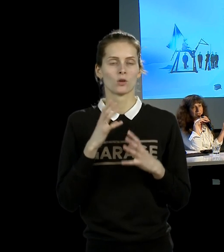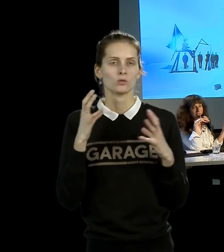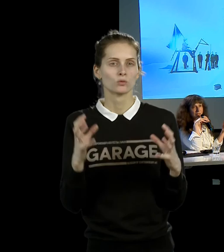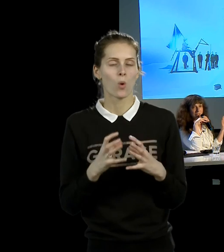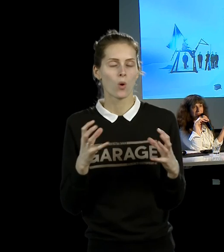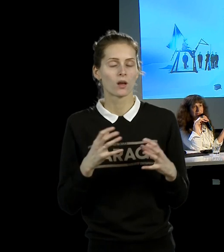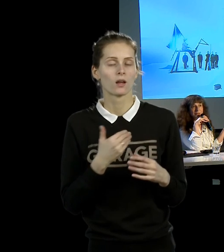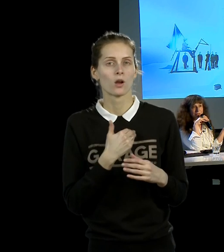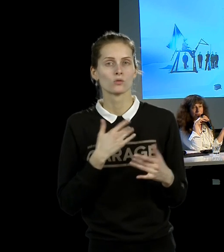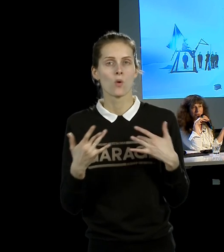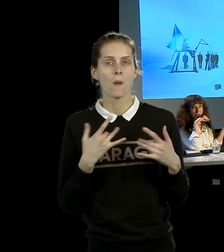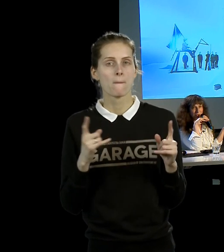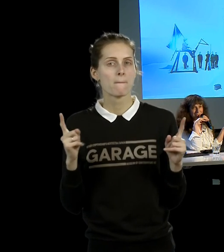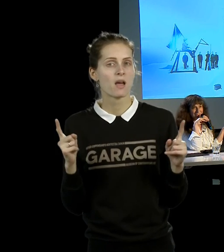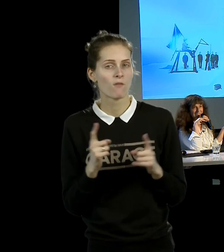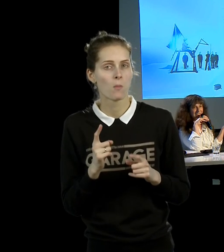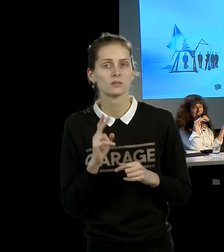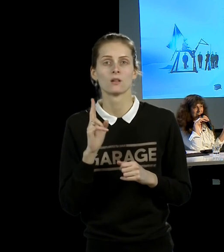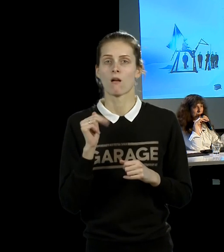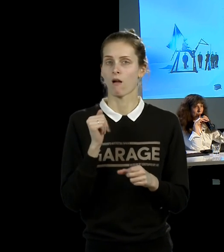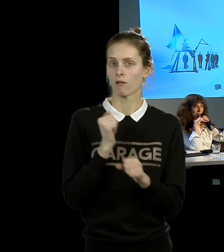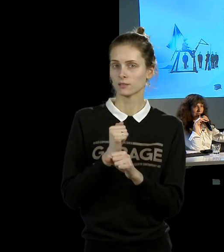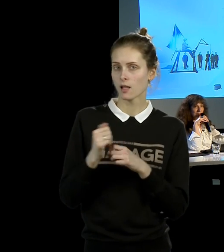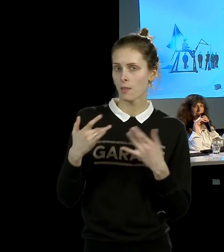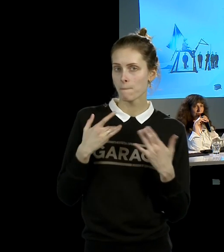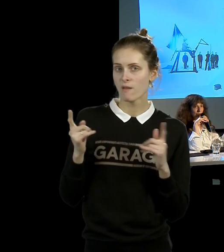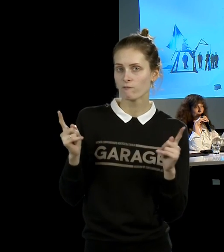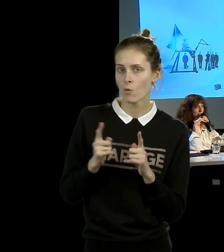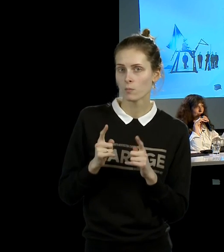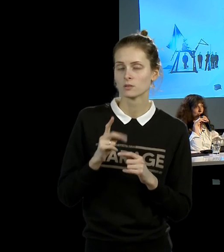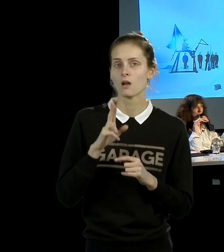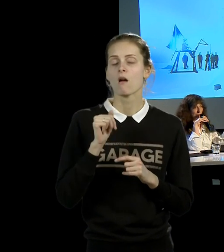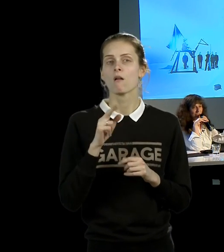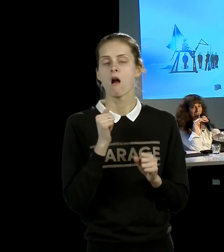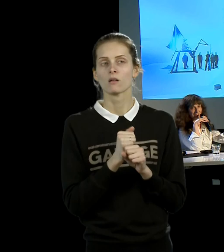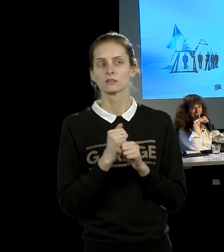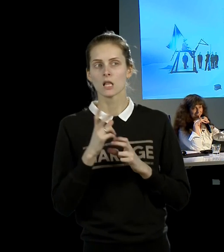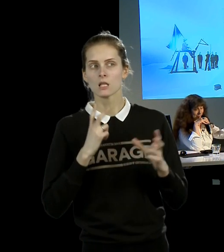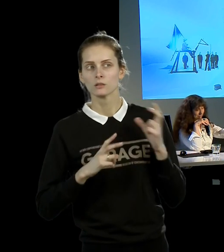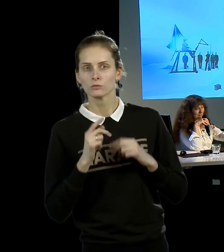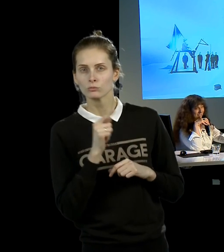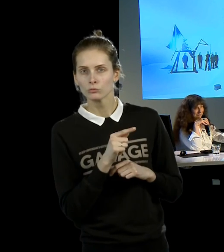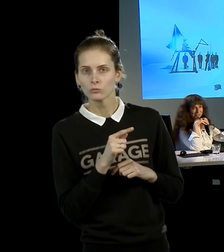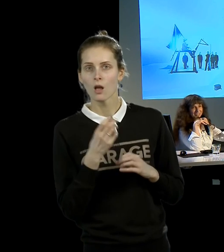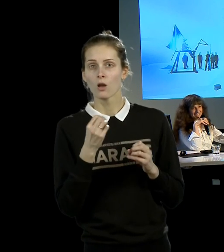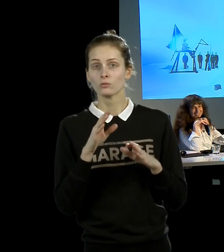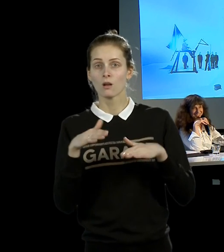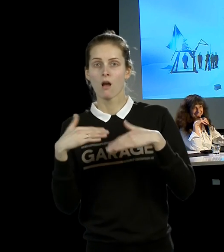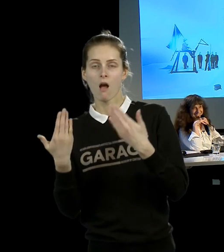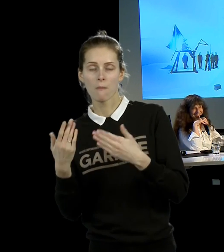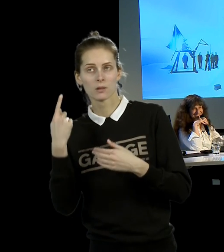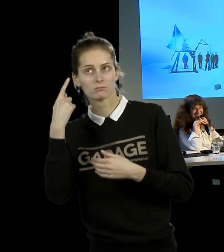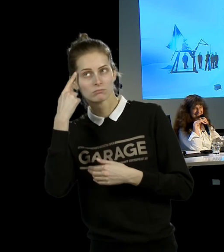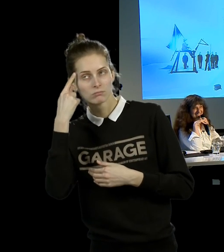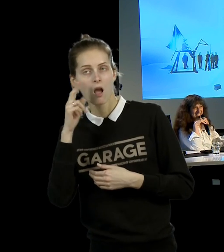перформанса, как сделать выставку перформанса, как придумать этот институт. А другая история – это прожить до 150